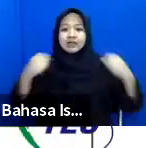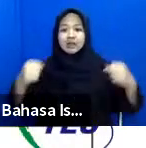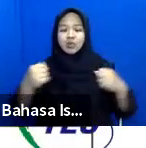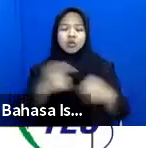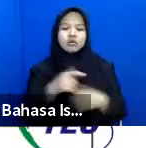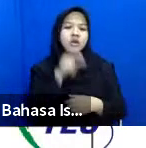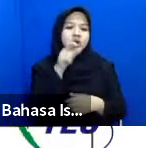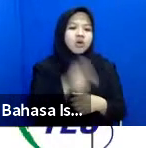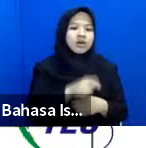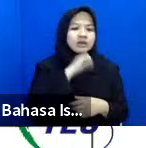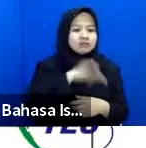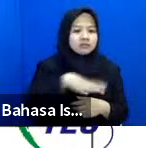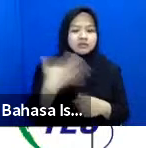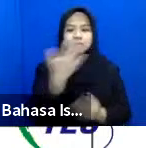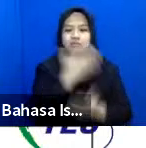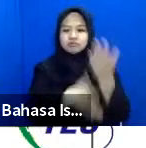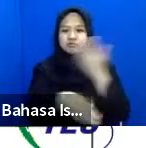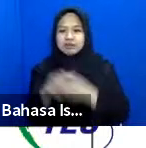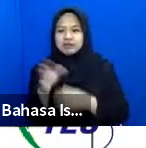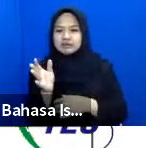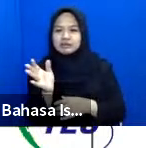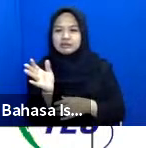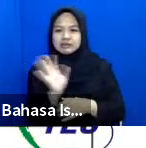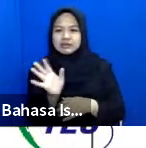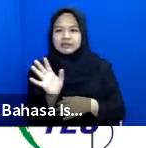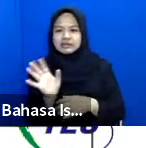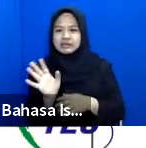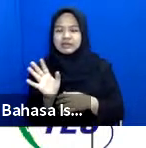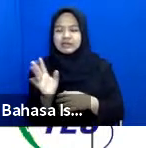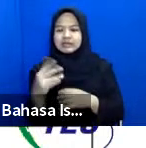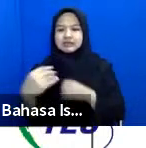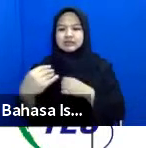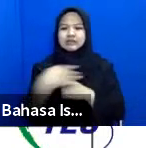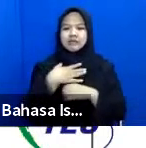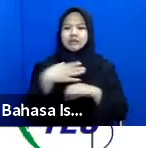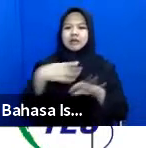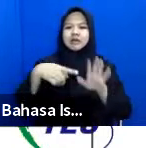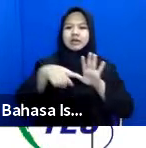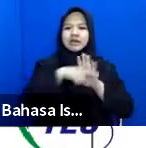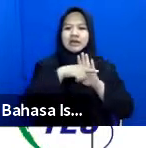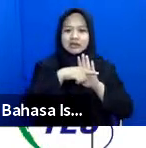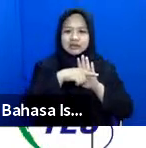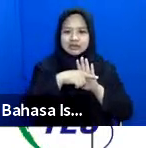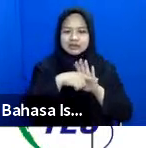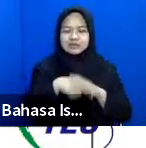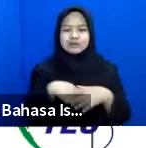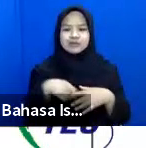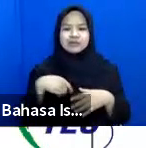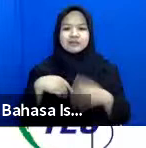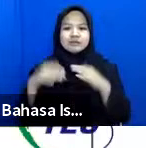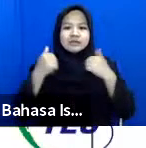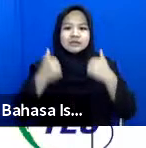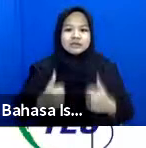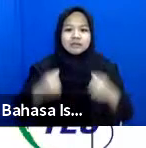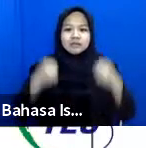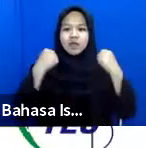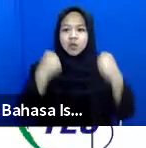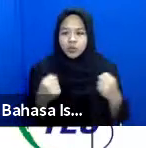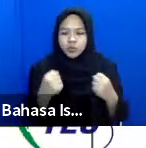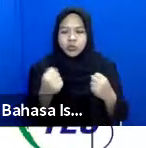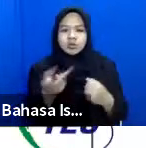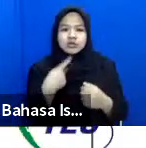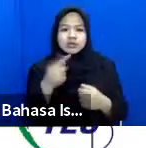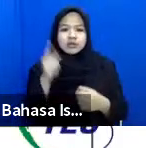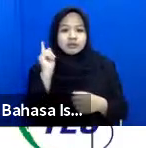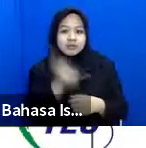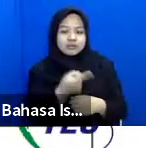dan orang dengan disabilitas tidak terkena dampak negatif dan lebih siap serta tangguh dan tentunya kita